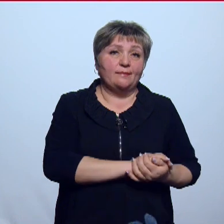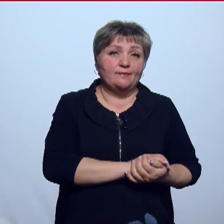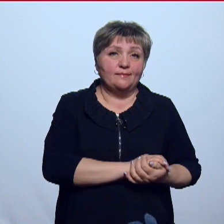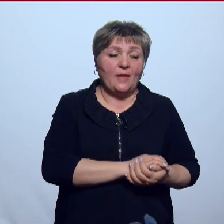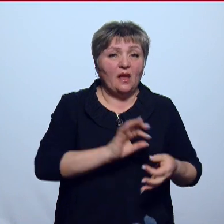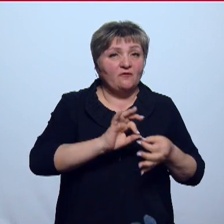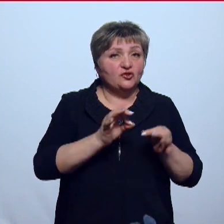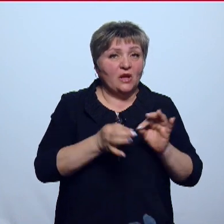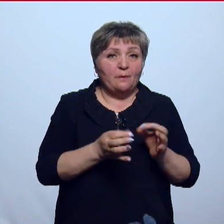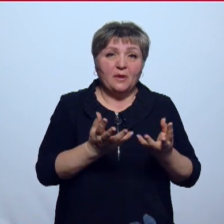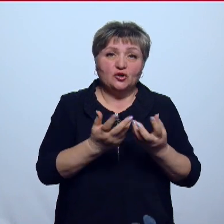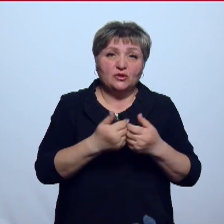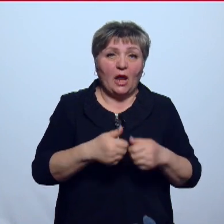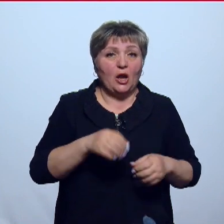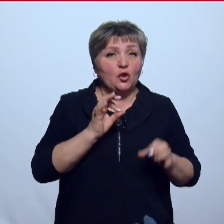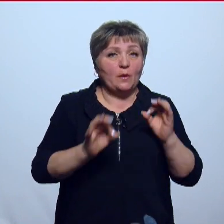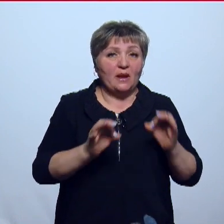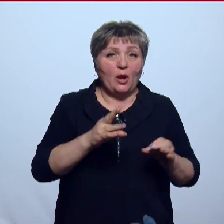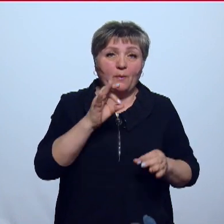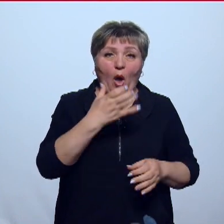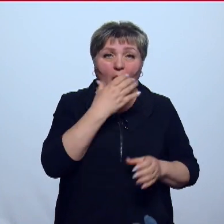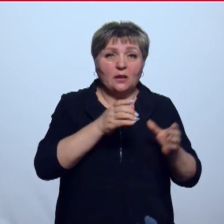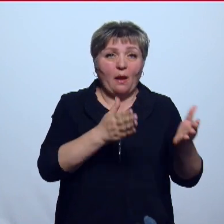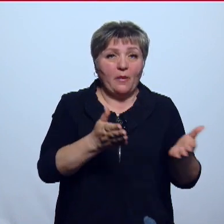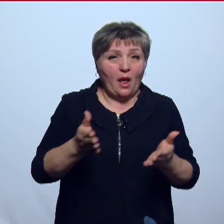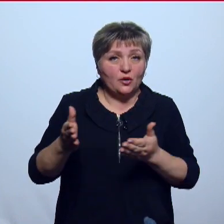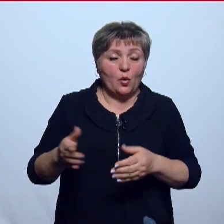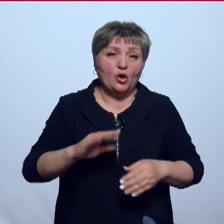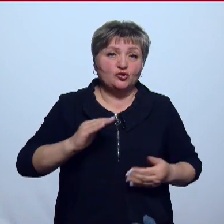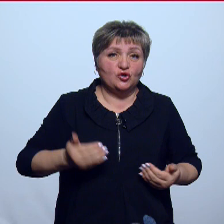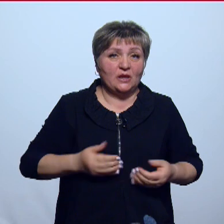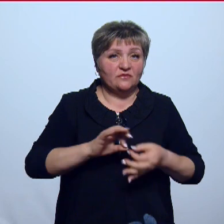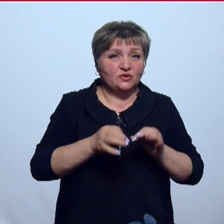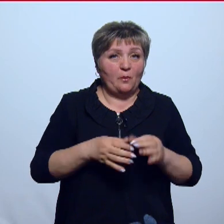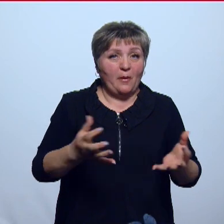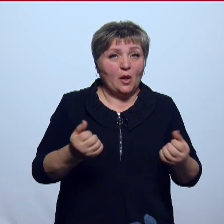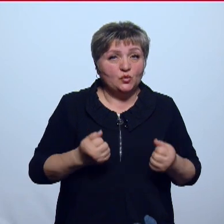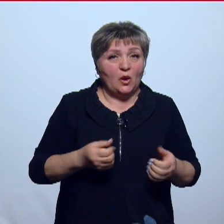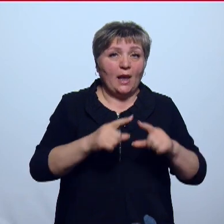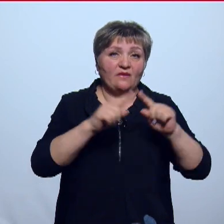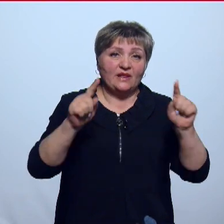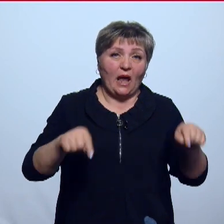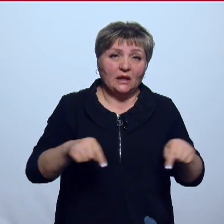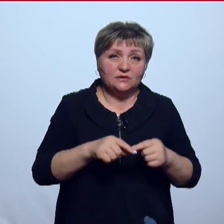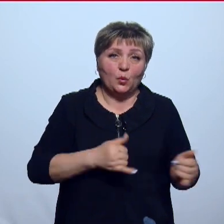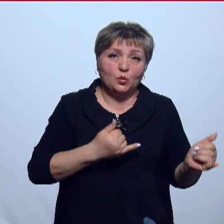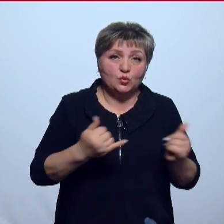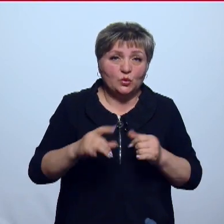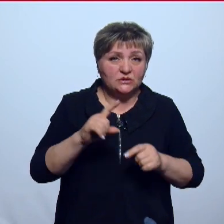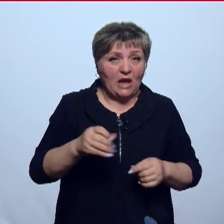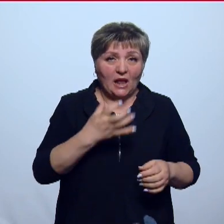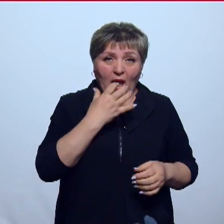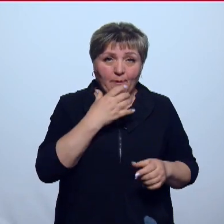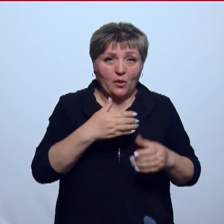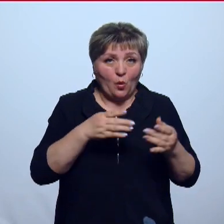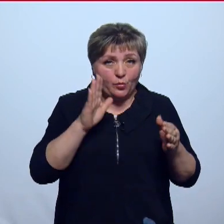В Ижевске пересчитали нормативы по отоплению. Жители столицы Удмуртии уже в апреле получат квитанции, в которых услуги за потребленное